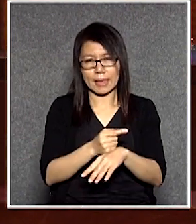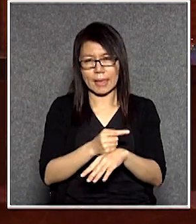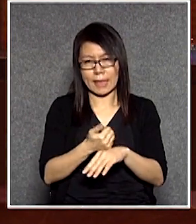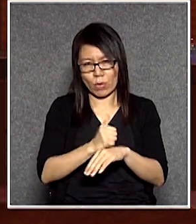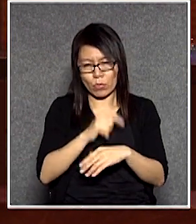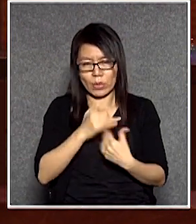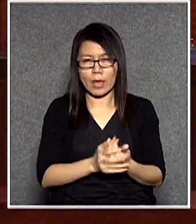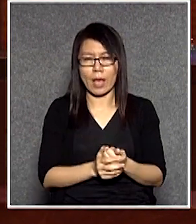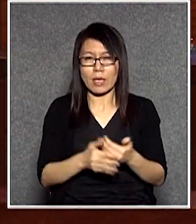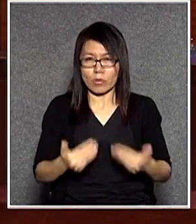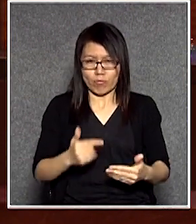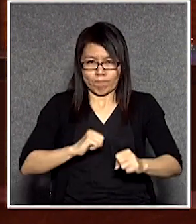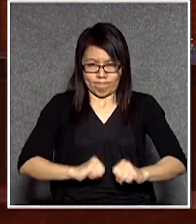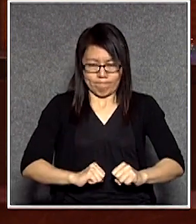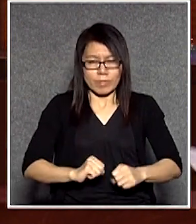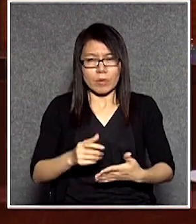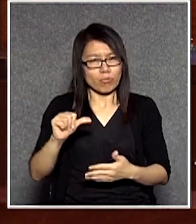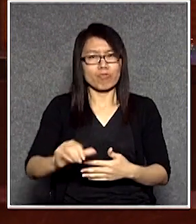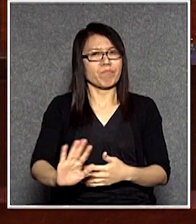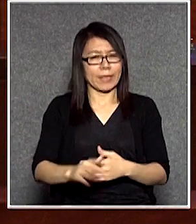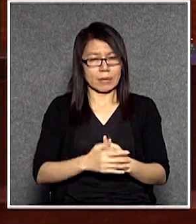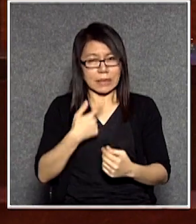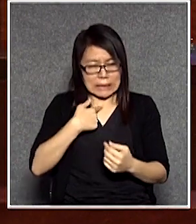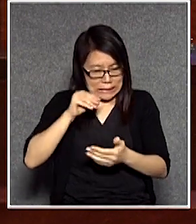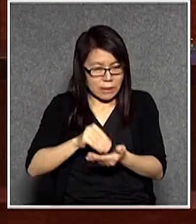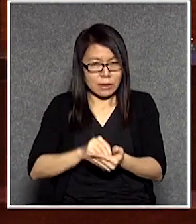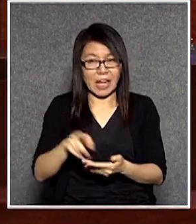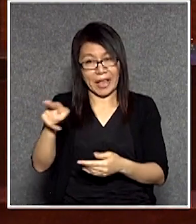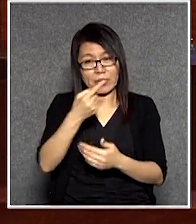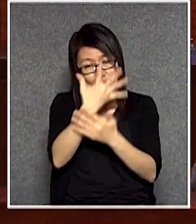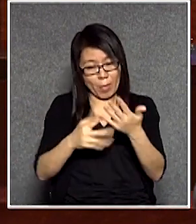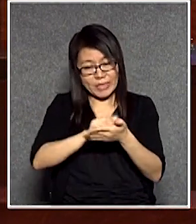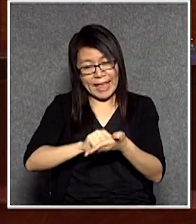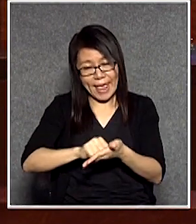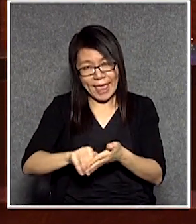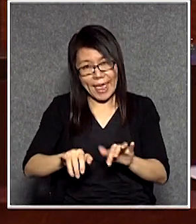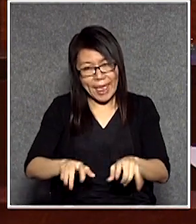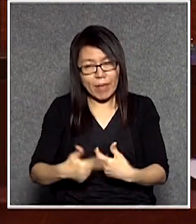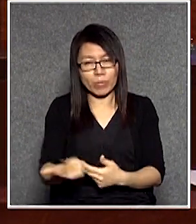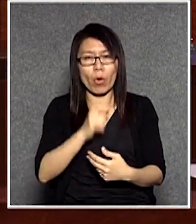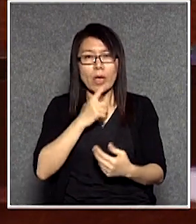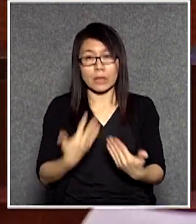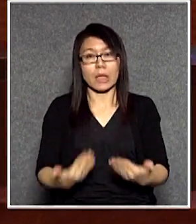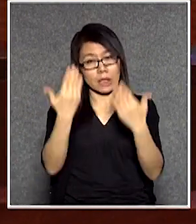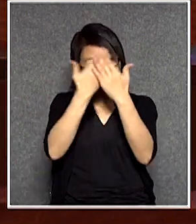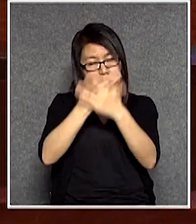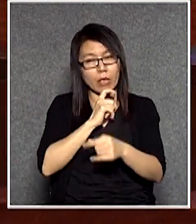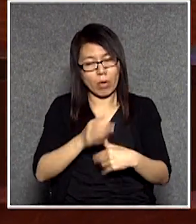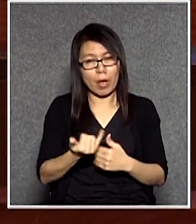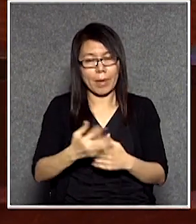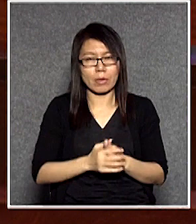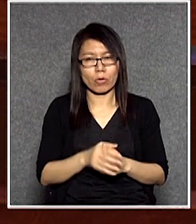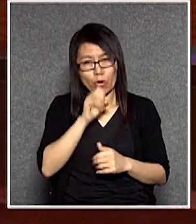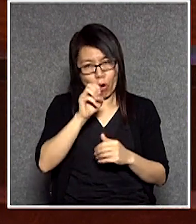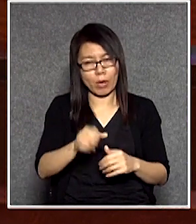輸人不輸陣大佬當然要抽回頭你寫網誌我現在講最好了電視正播另外我又